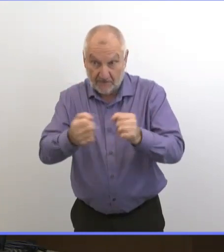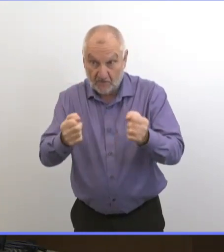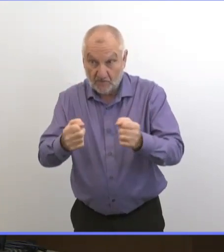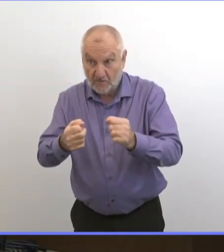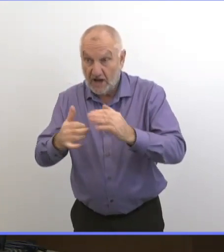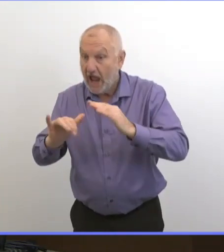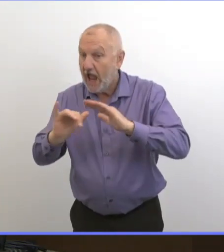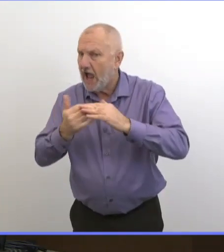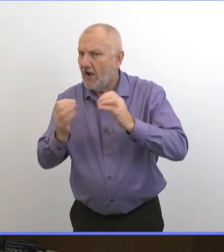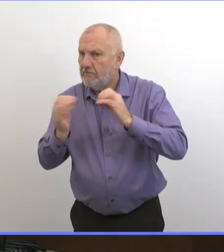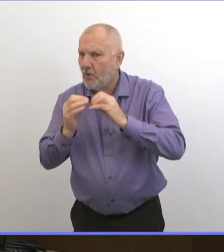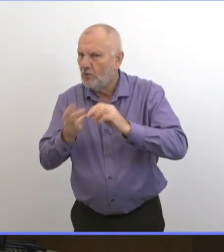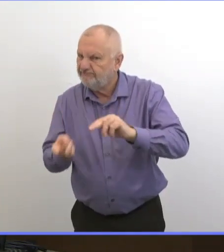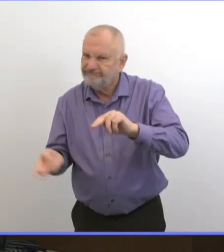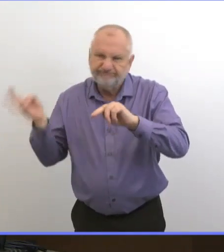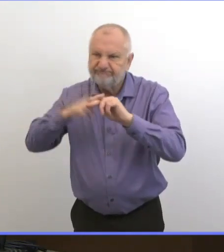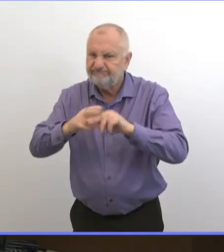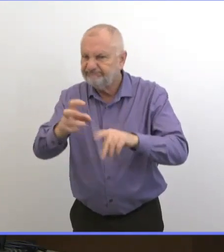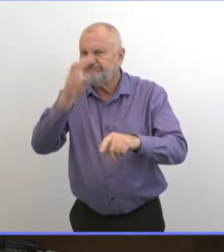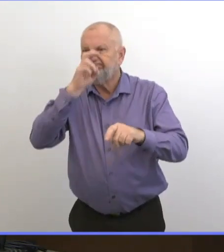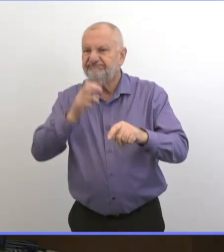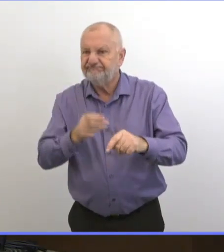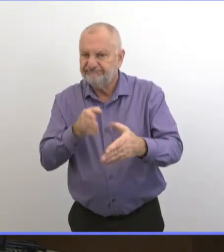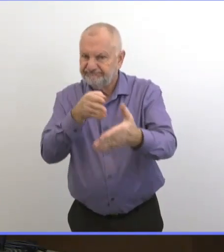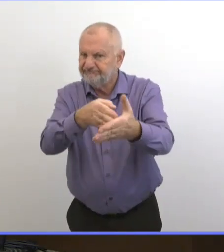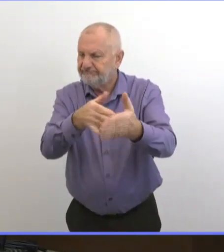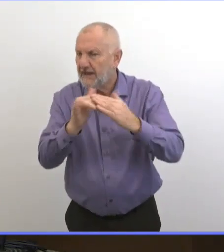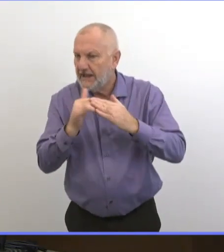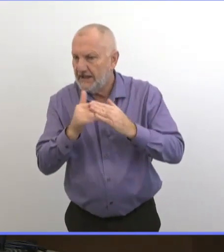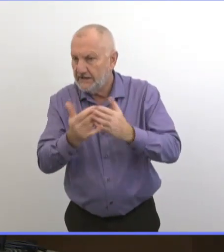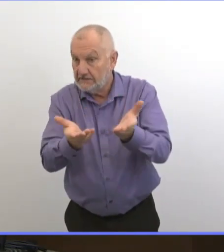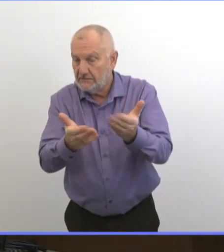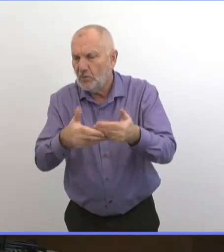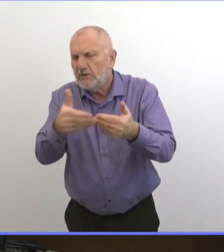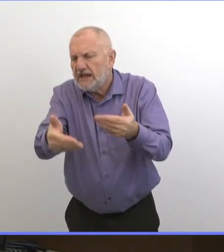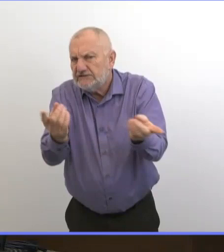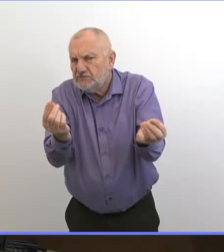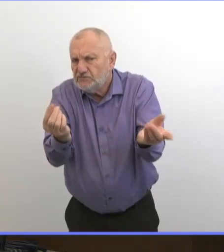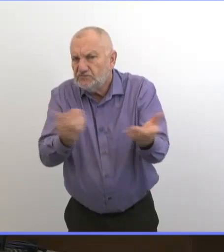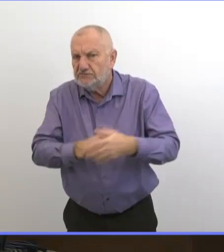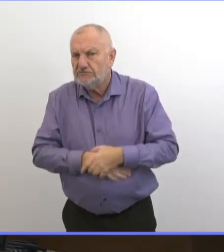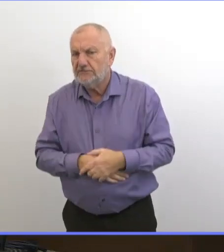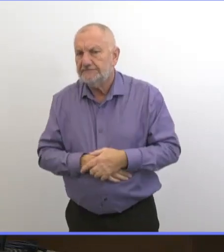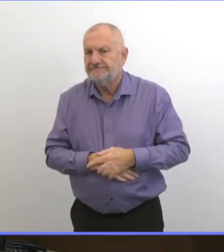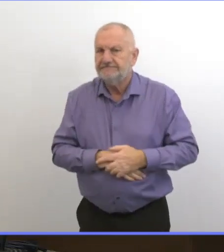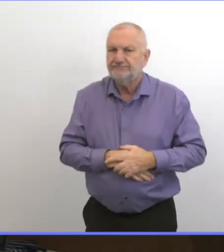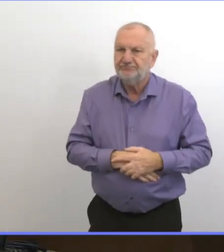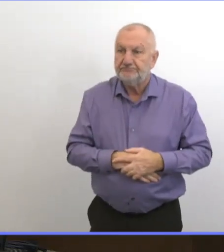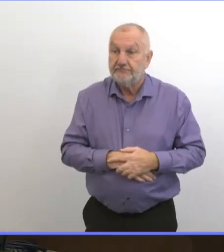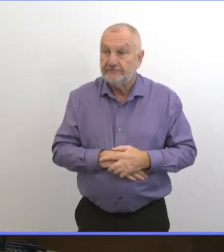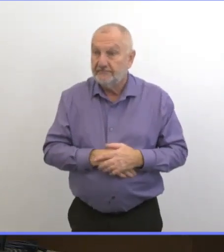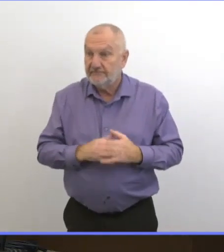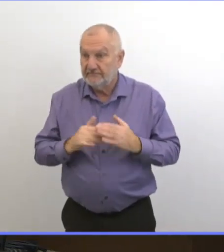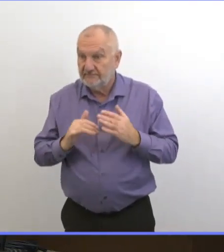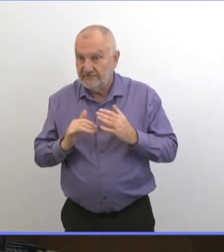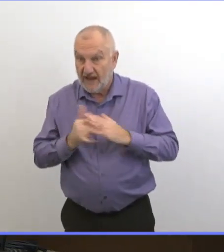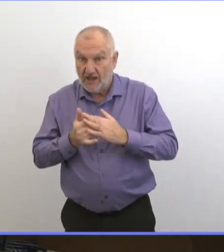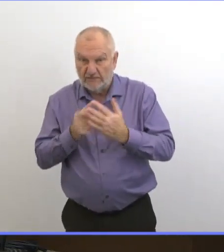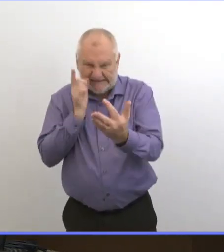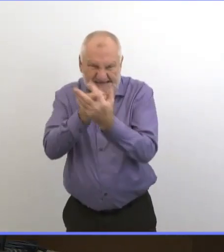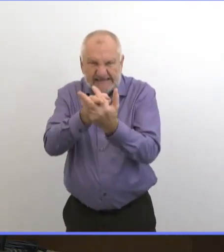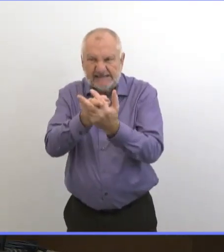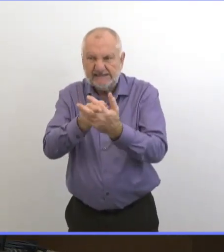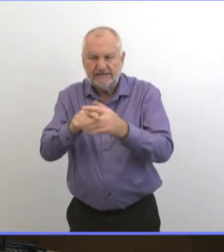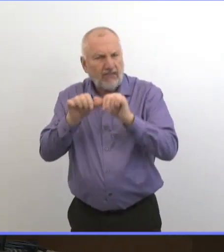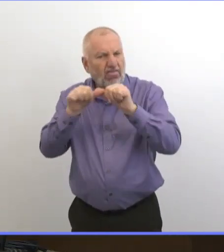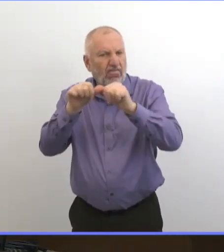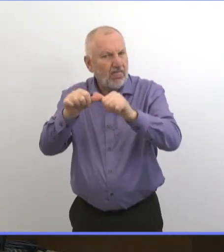On sait que le curé a reçu une amende personnelle et une amende